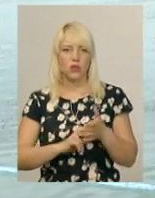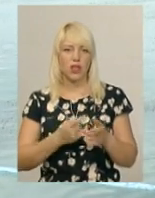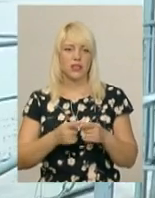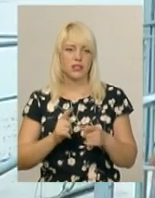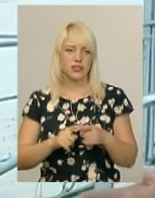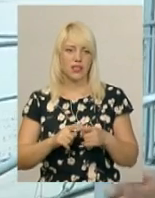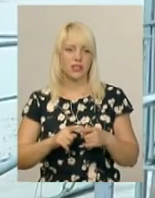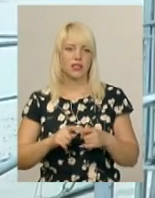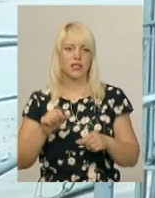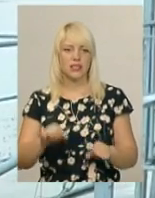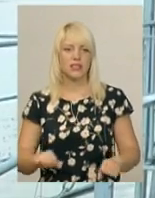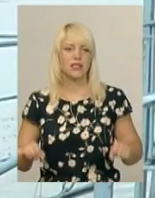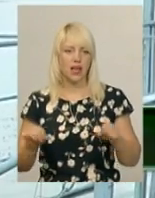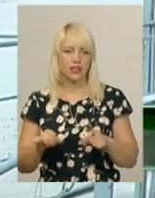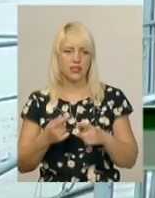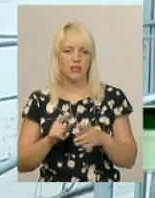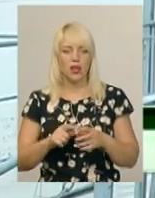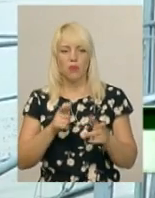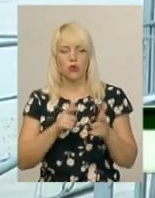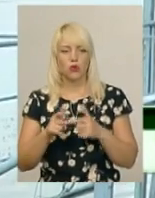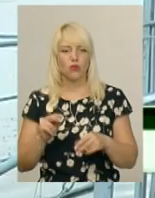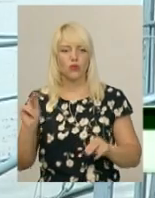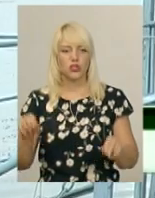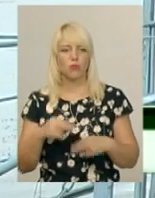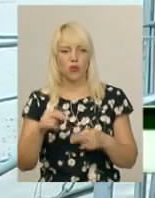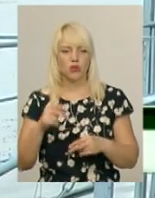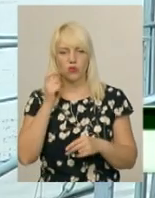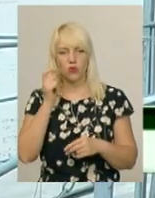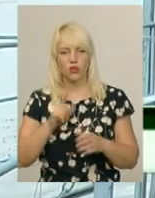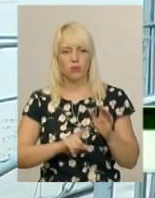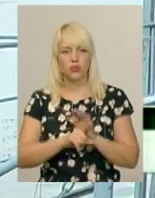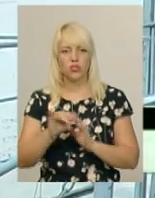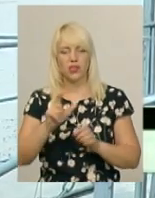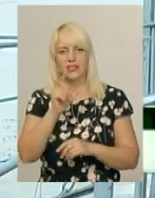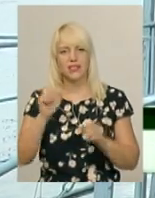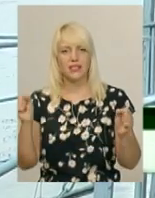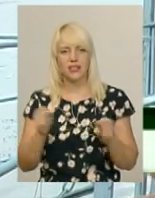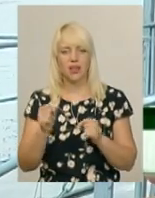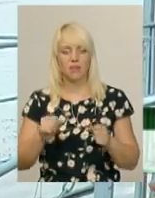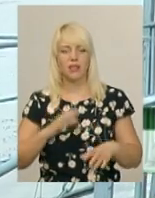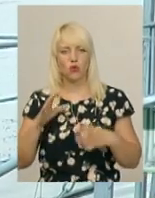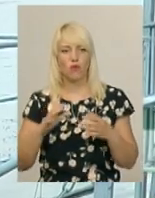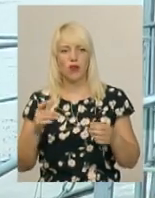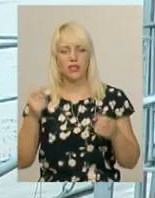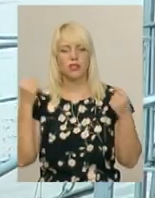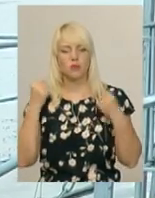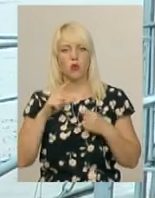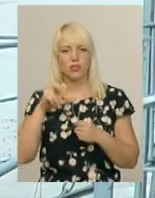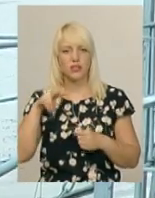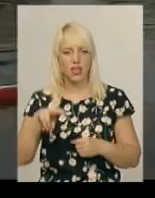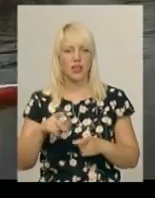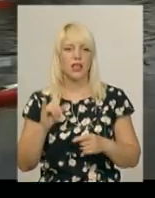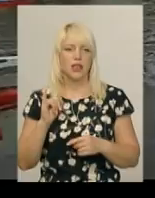щоб бути готовими. Підготовку до чемпіонату України хмельницькі веслувальники розпочали зими, тренувалися в спортивній залі та на відкритих